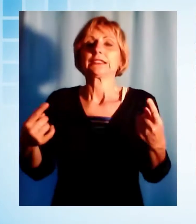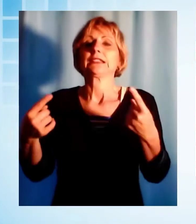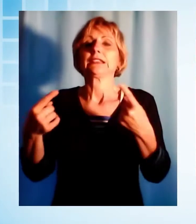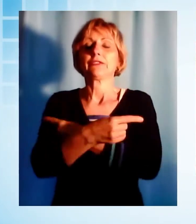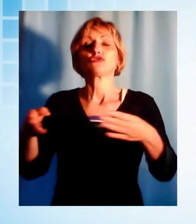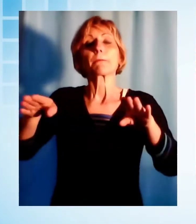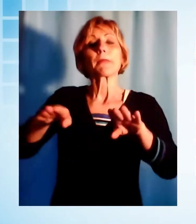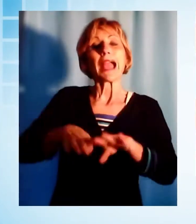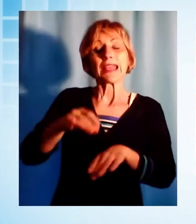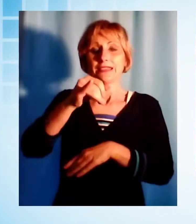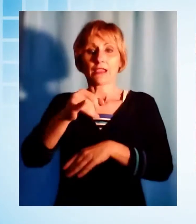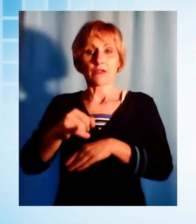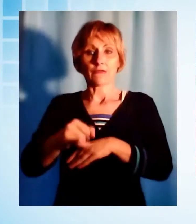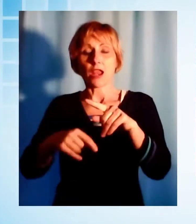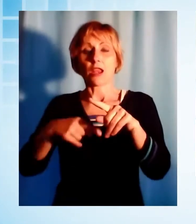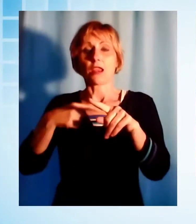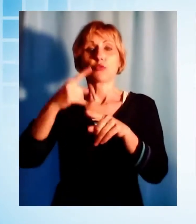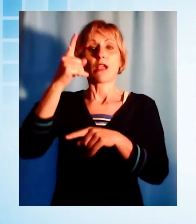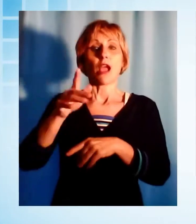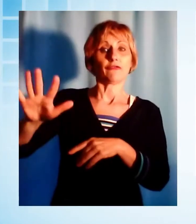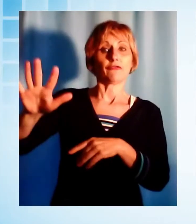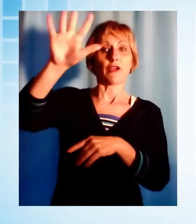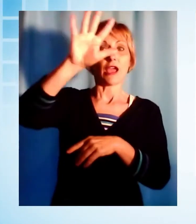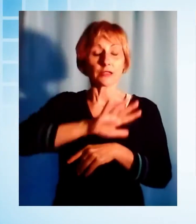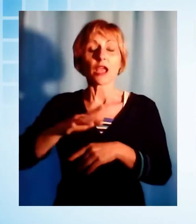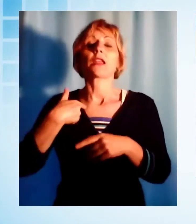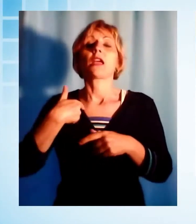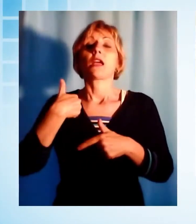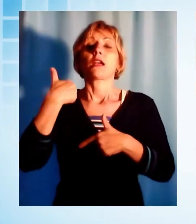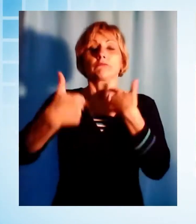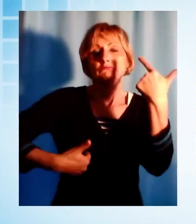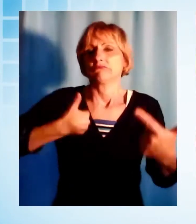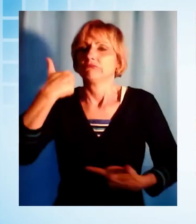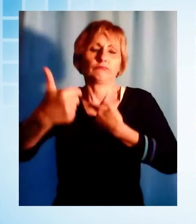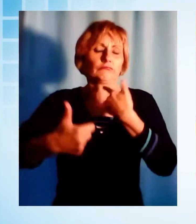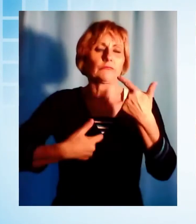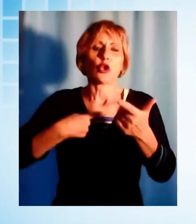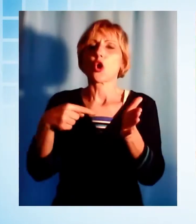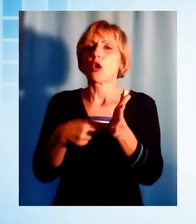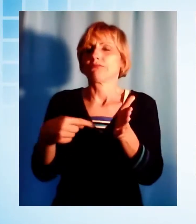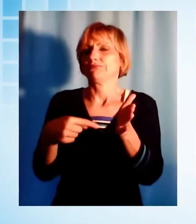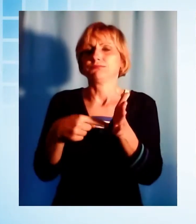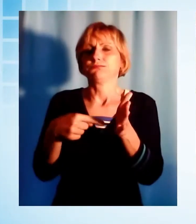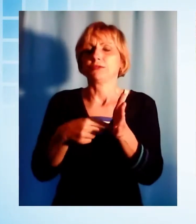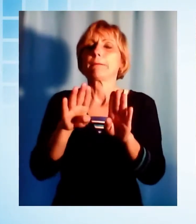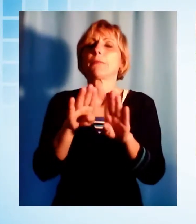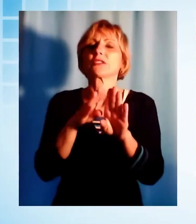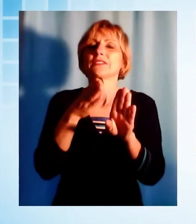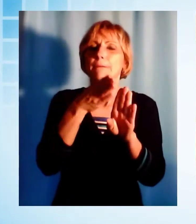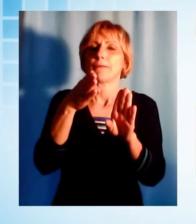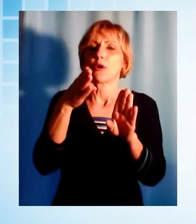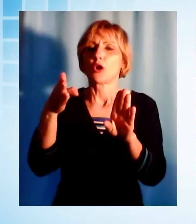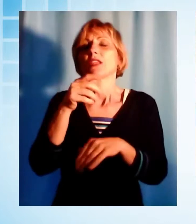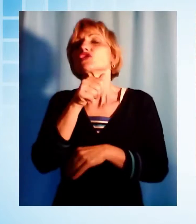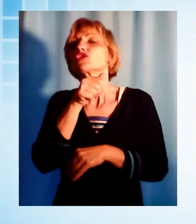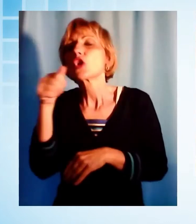e quella della Garfagnana, la consegna delle mascherine continuerà con il metodo del porta a porta, e solo a Castelnuovo, presso le